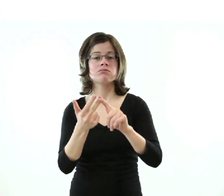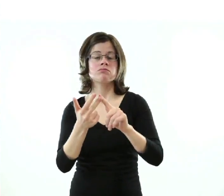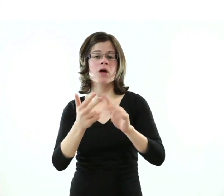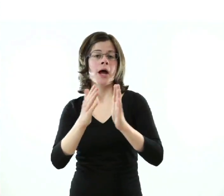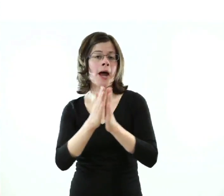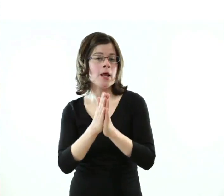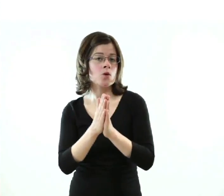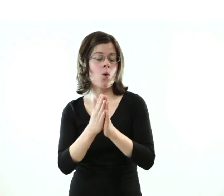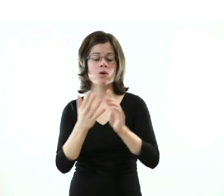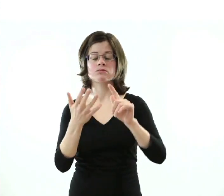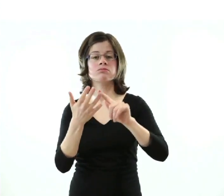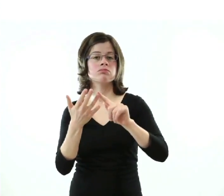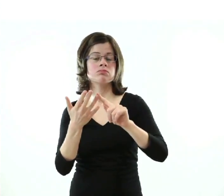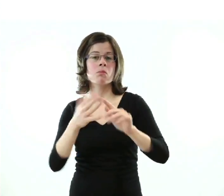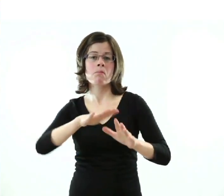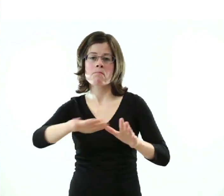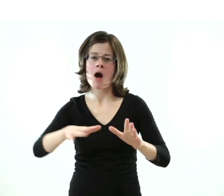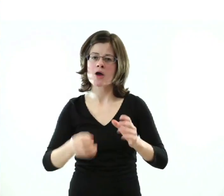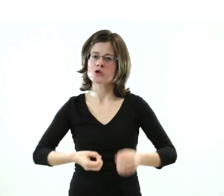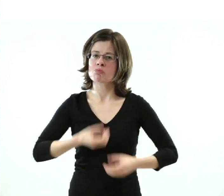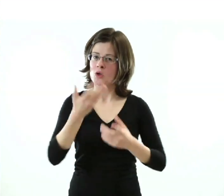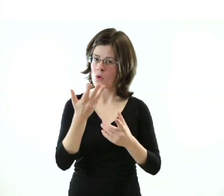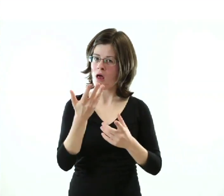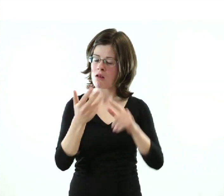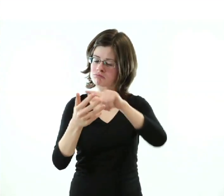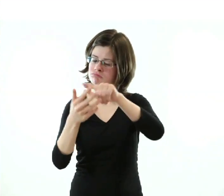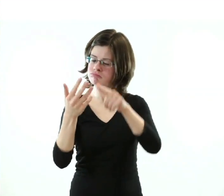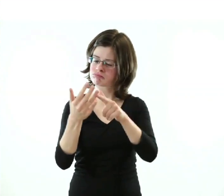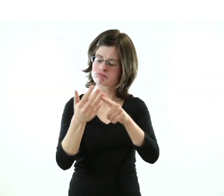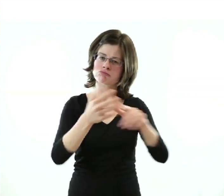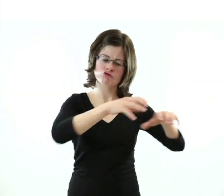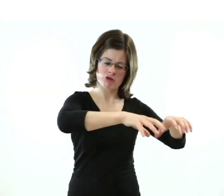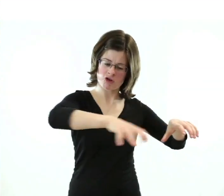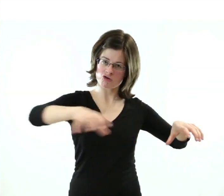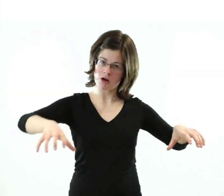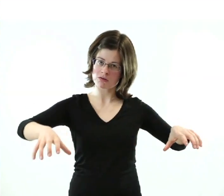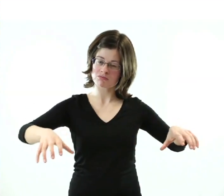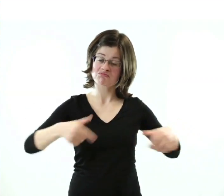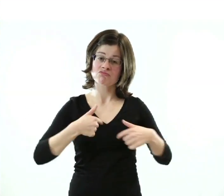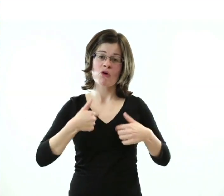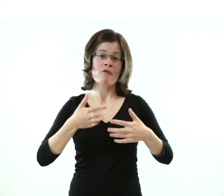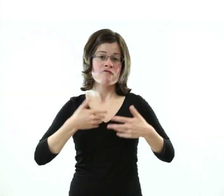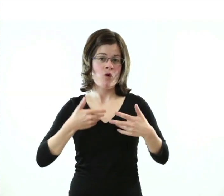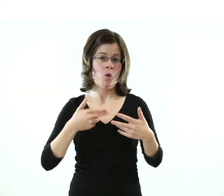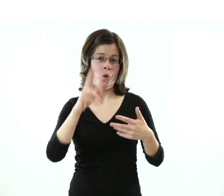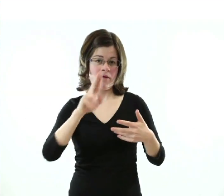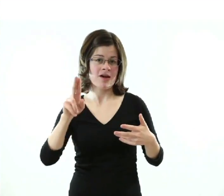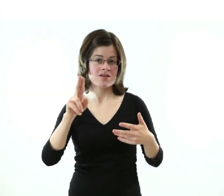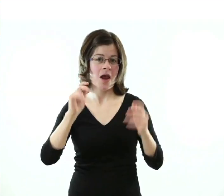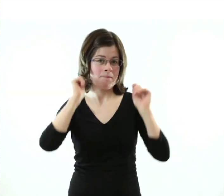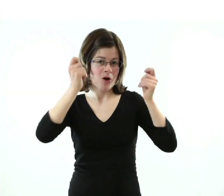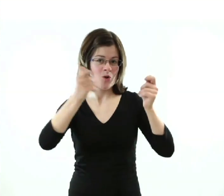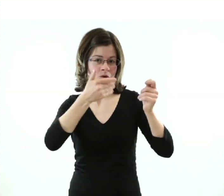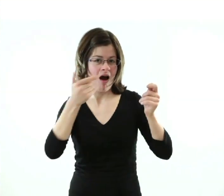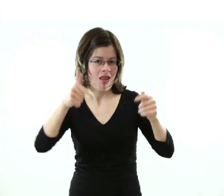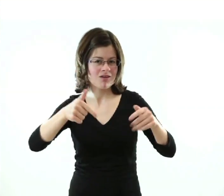auch im Bereich der Religionen und der Spiritualität. Darüber hinaus freue ich mich, dass die Martin Luther-Universität Halle-Wittenberg als